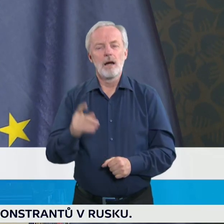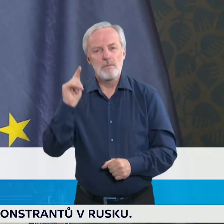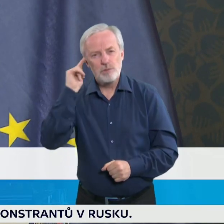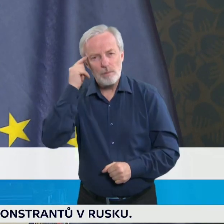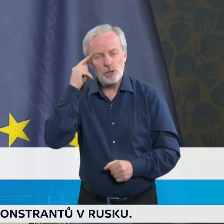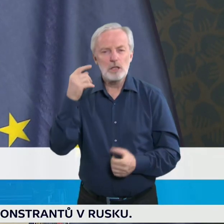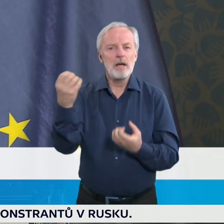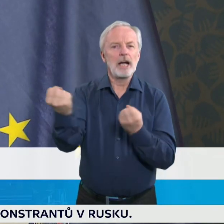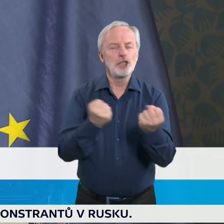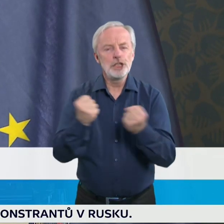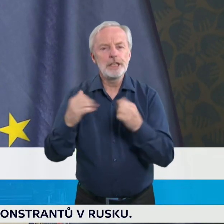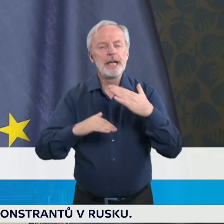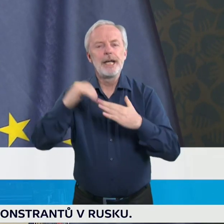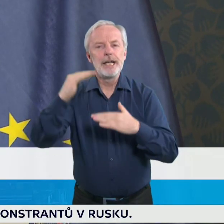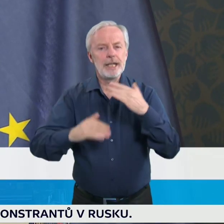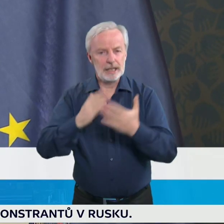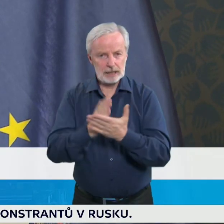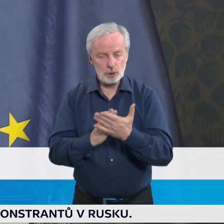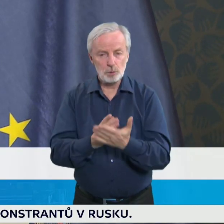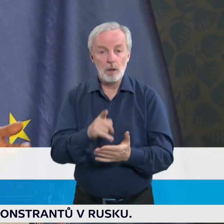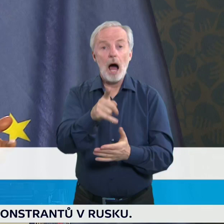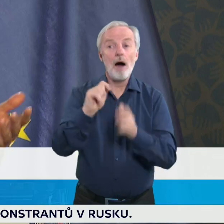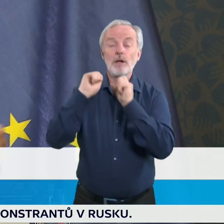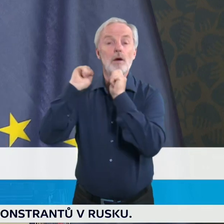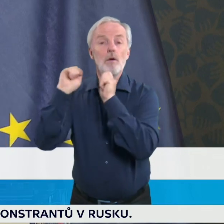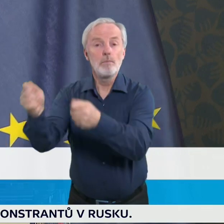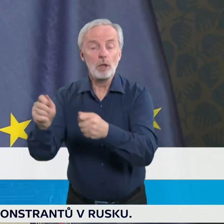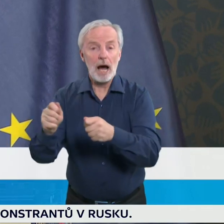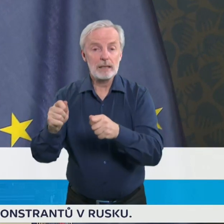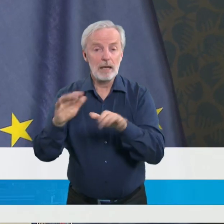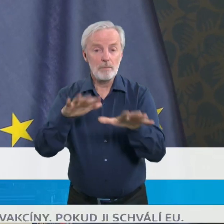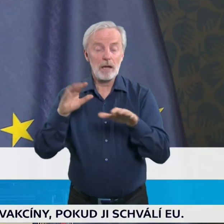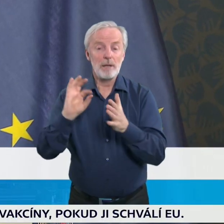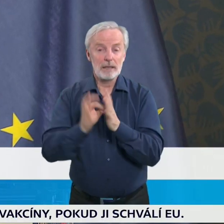Takže si to chystáte předložit a tedy kdy? Já bych se jenom opakoval.